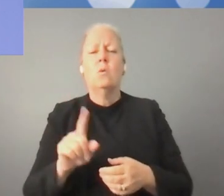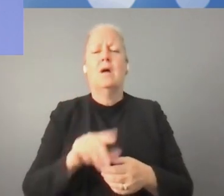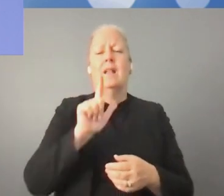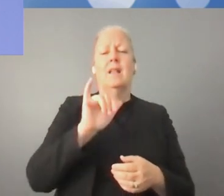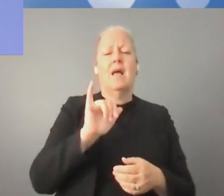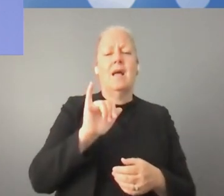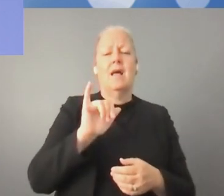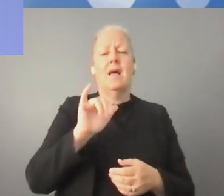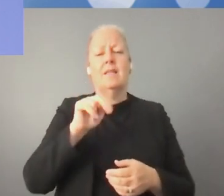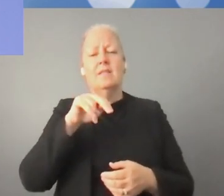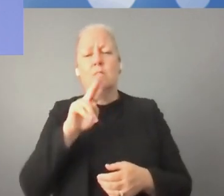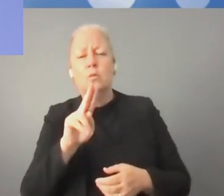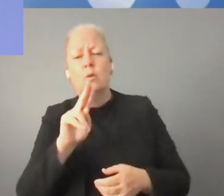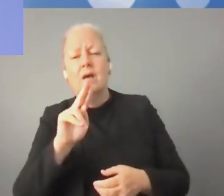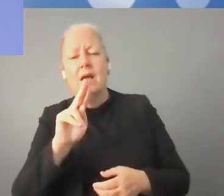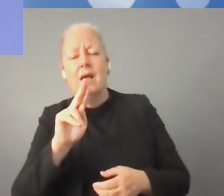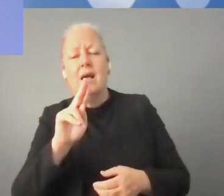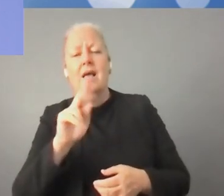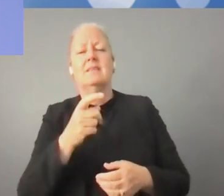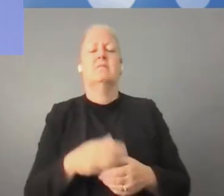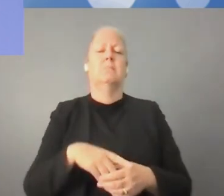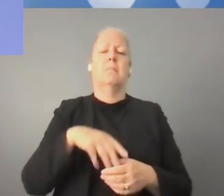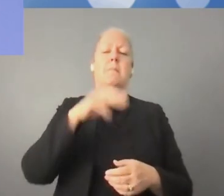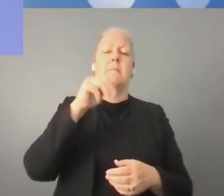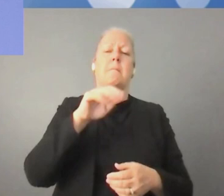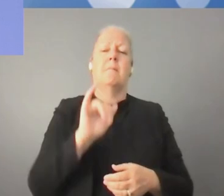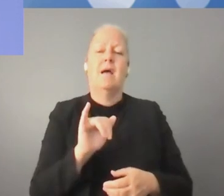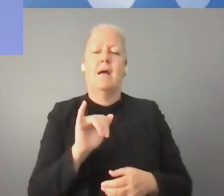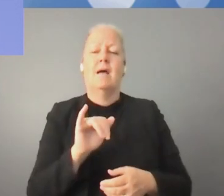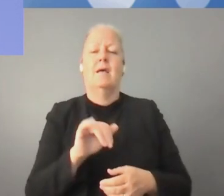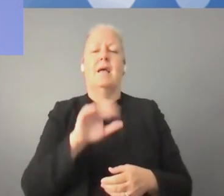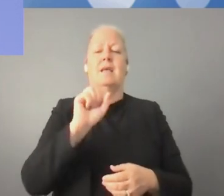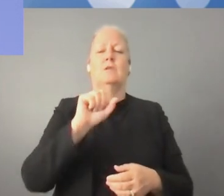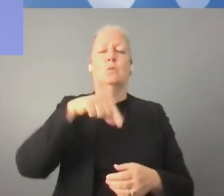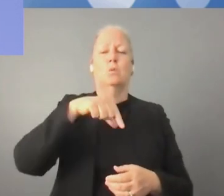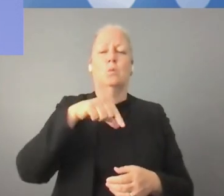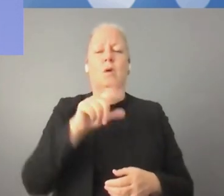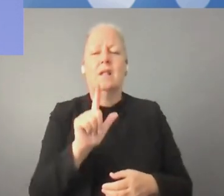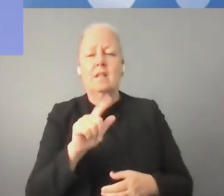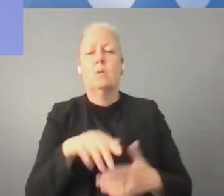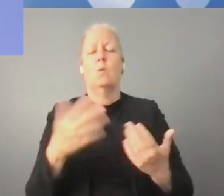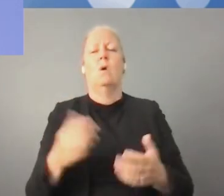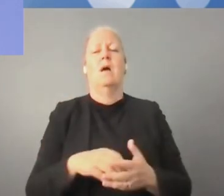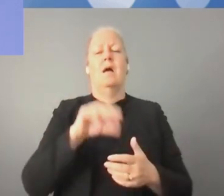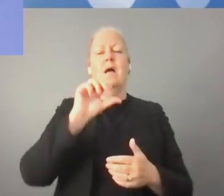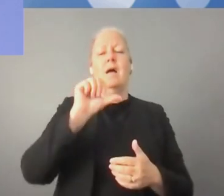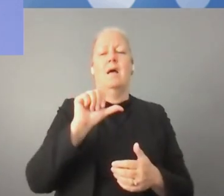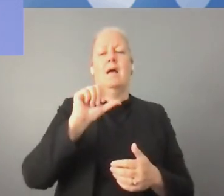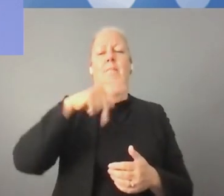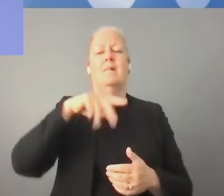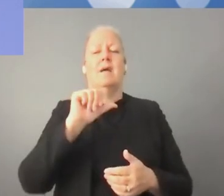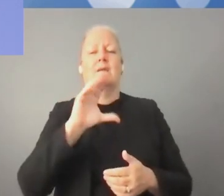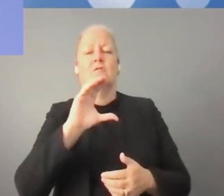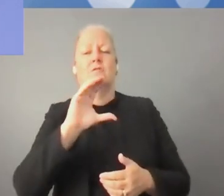بدون شركات كبيرة مثل فيكيبيديا